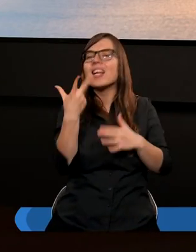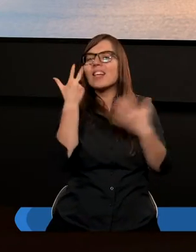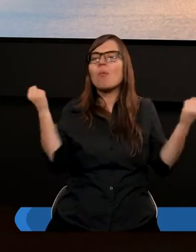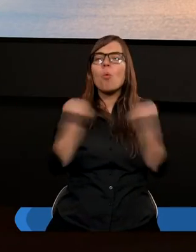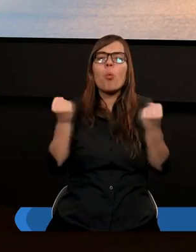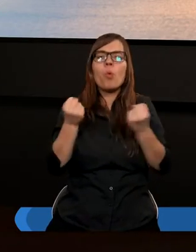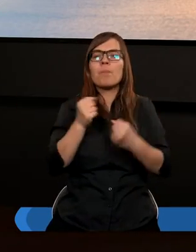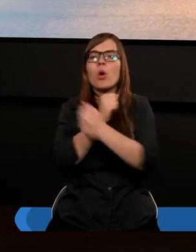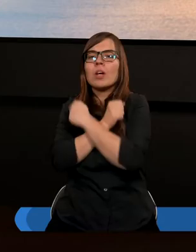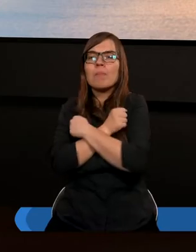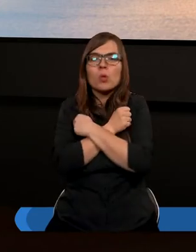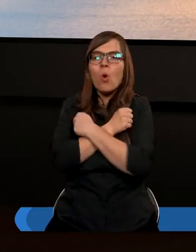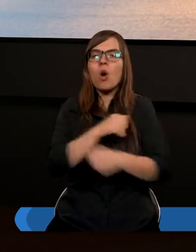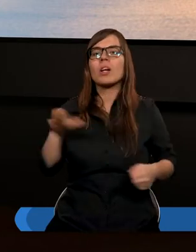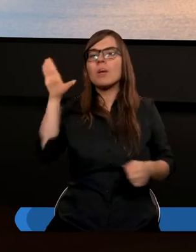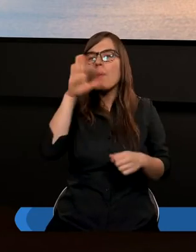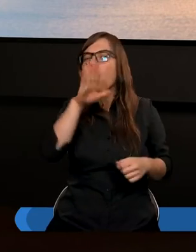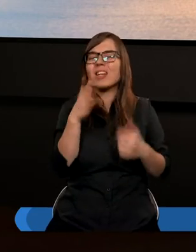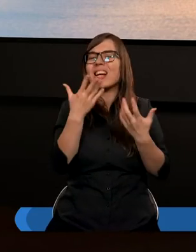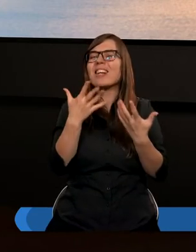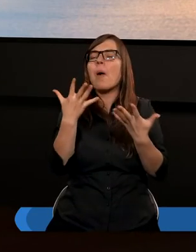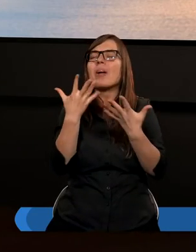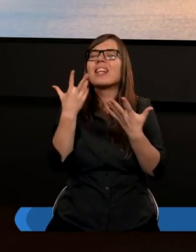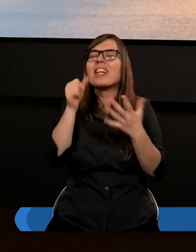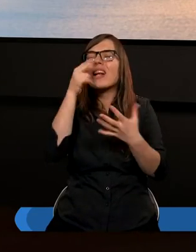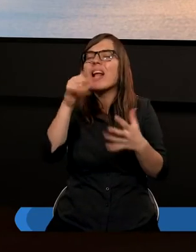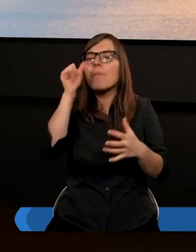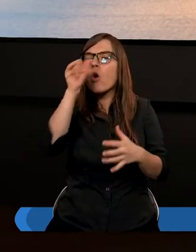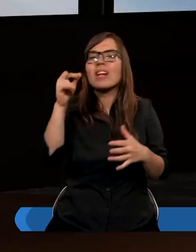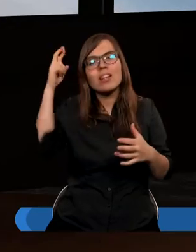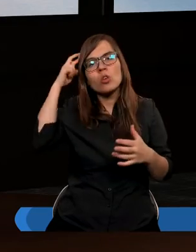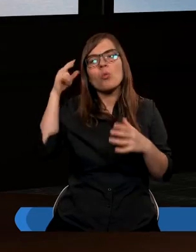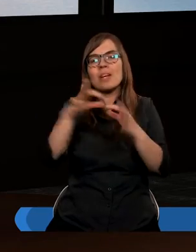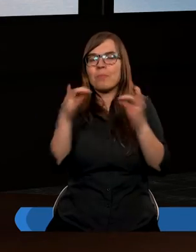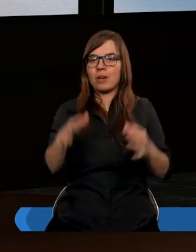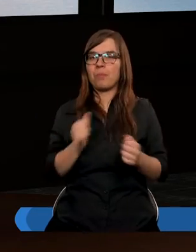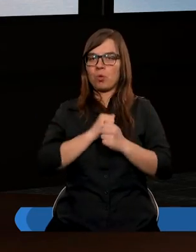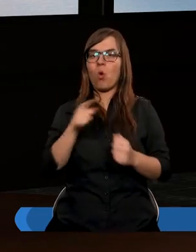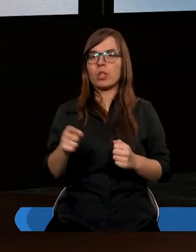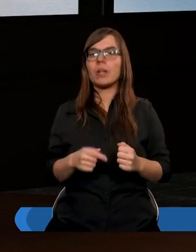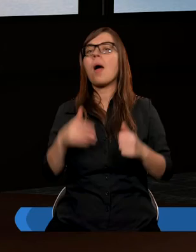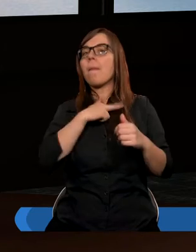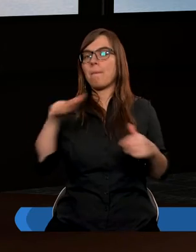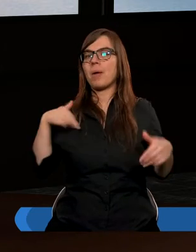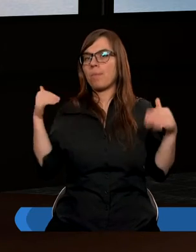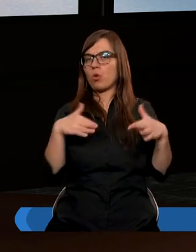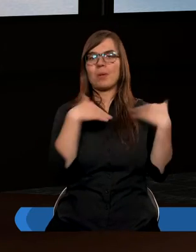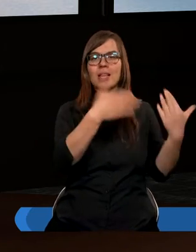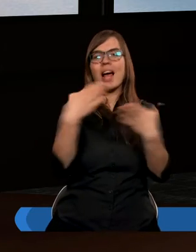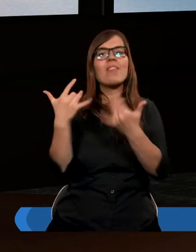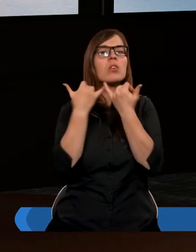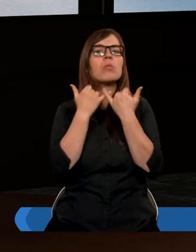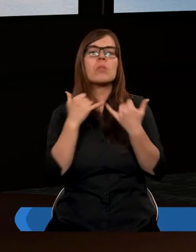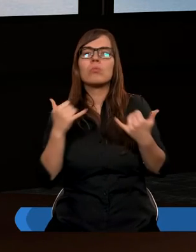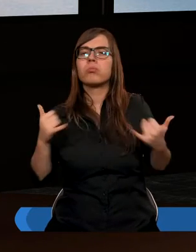miłości Bożej i o tych niepojętych darach zbawienia? My możemy dawać różne dary.